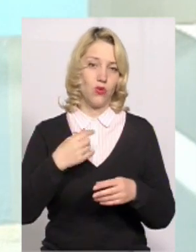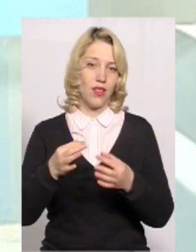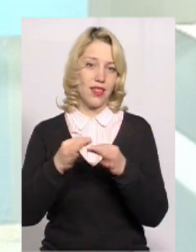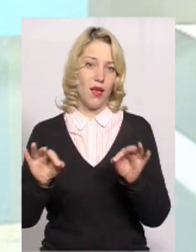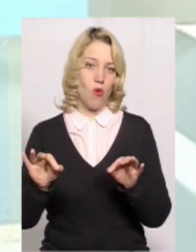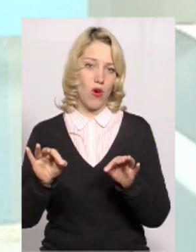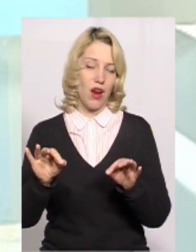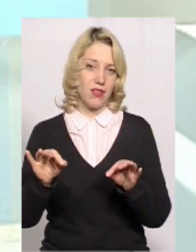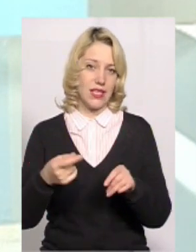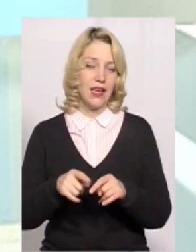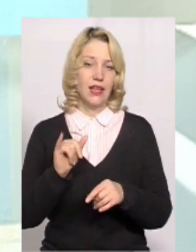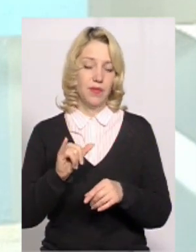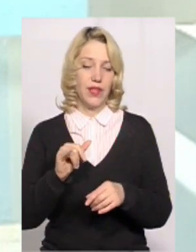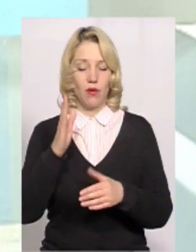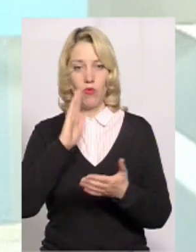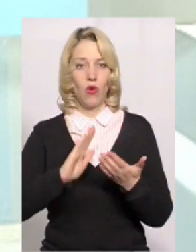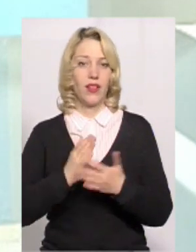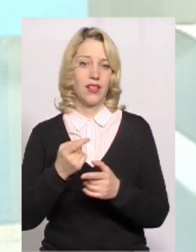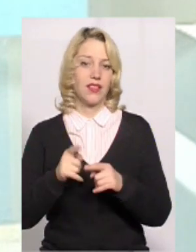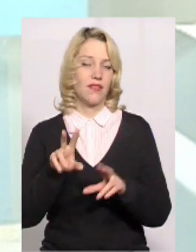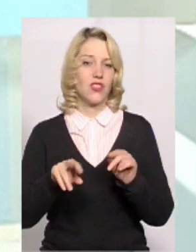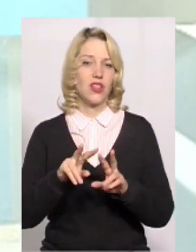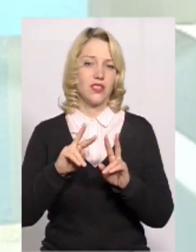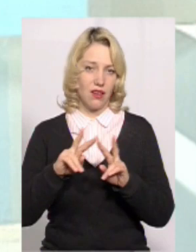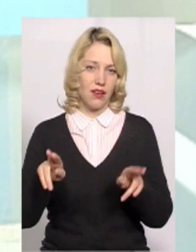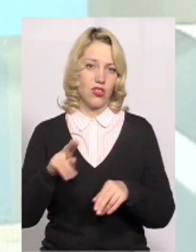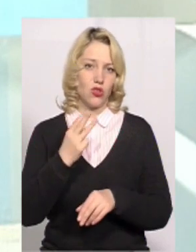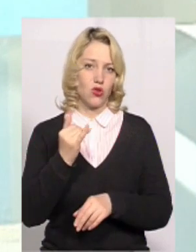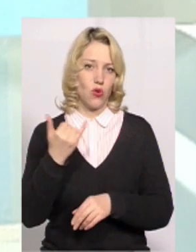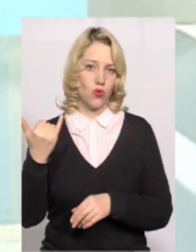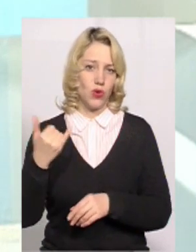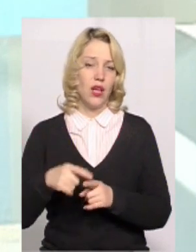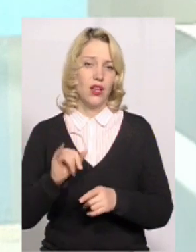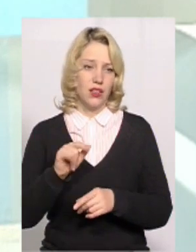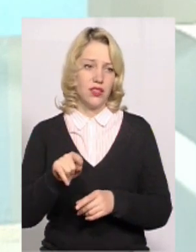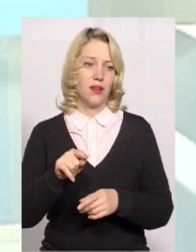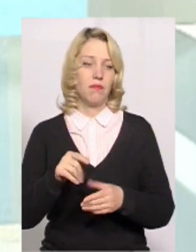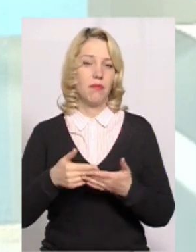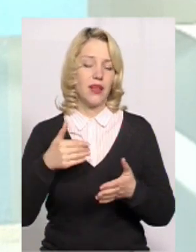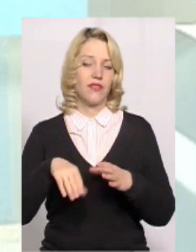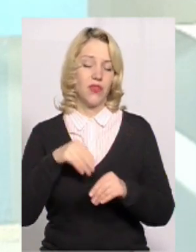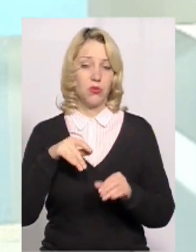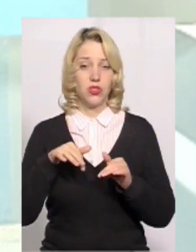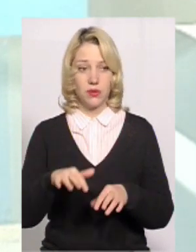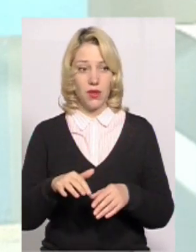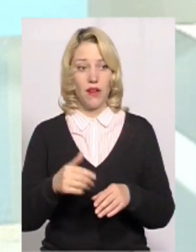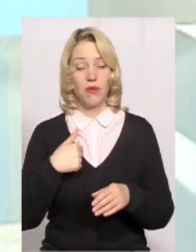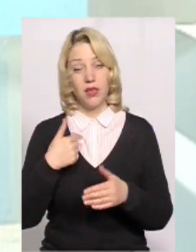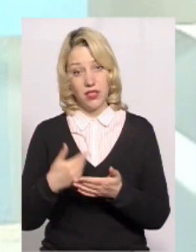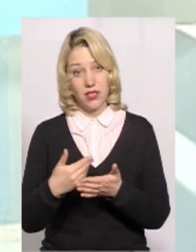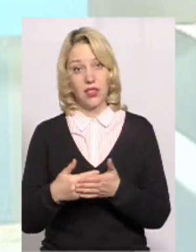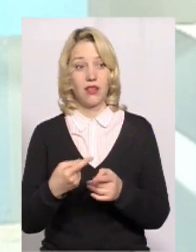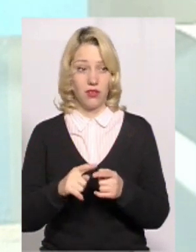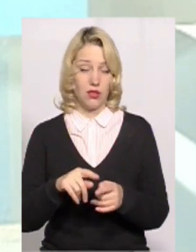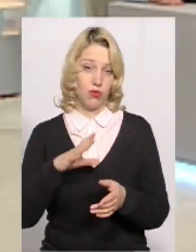От, політика завжди почасти шоу. То, мені здається, значить, а тим більше такі передвиборчі справи, то, мені здається, начить, десь оце